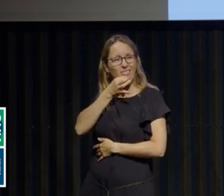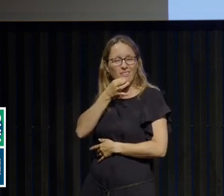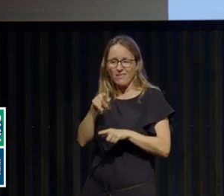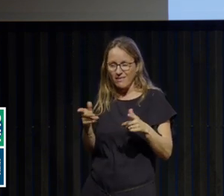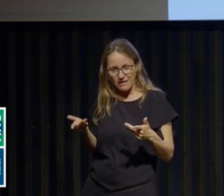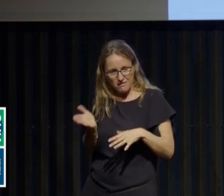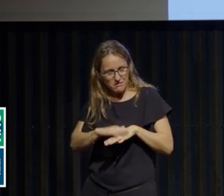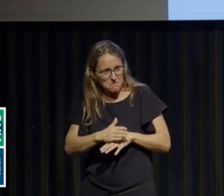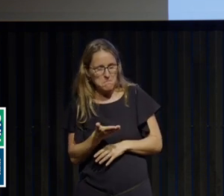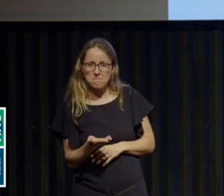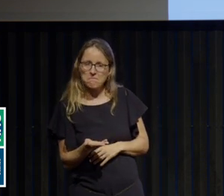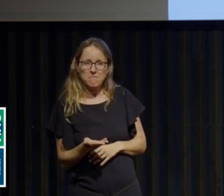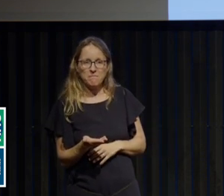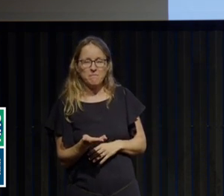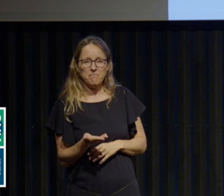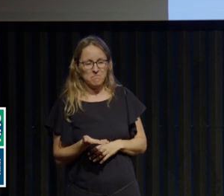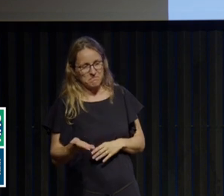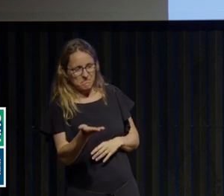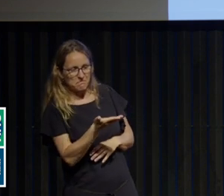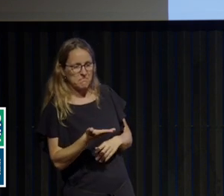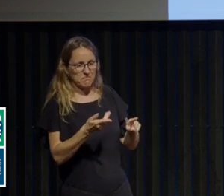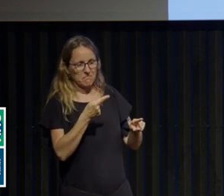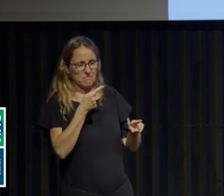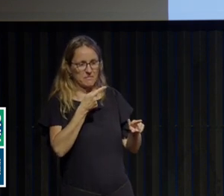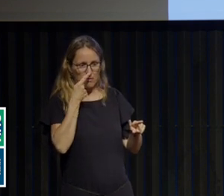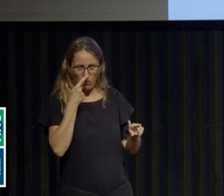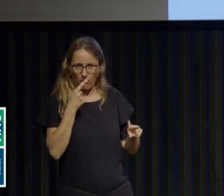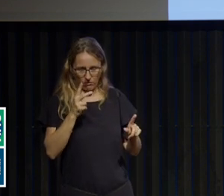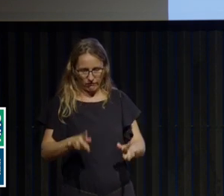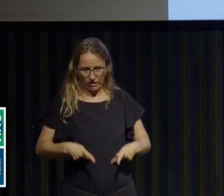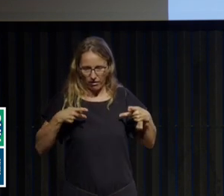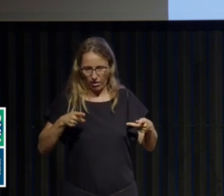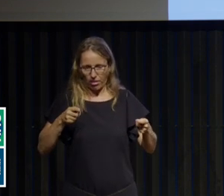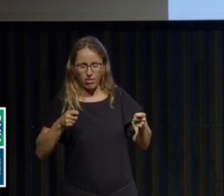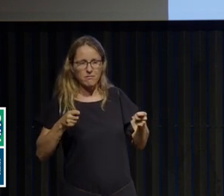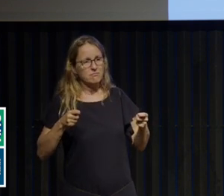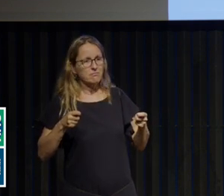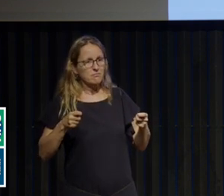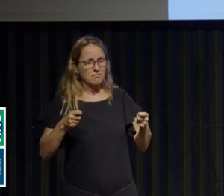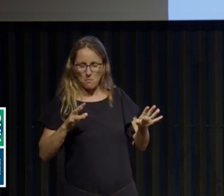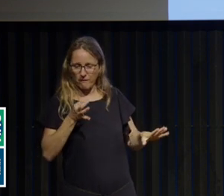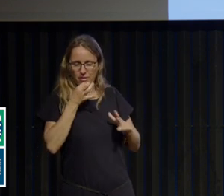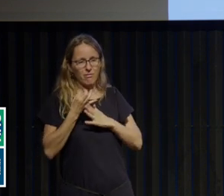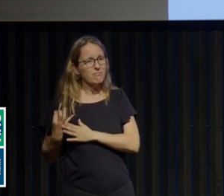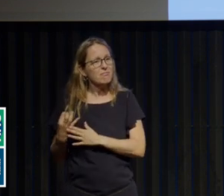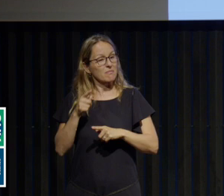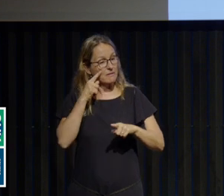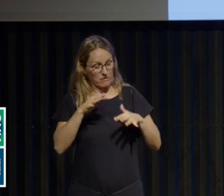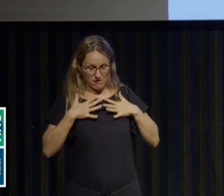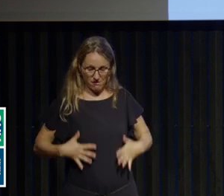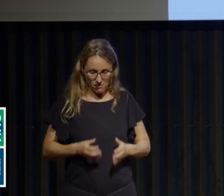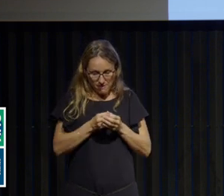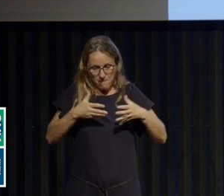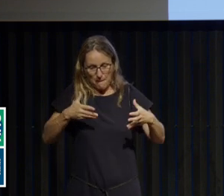manifestement, là, elles présentent un coup d'arrêt finalement au niveau développemental.